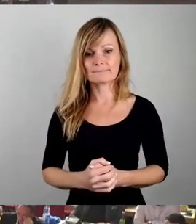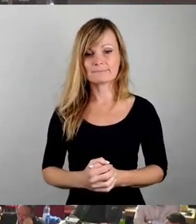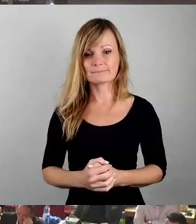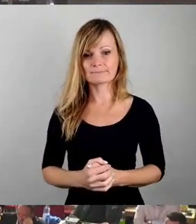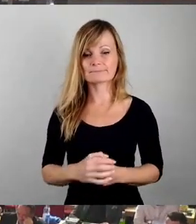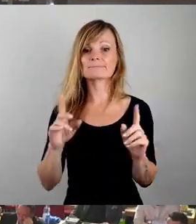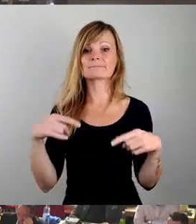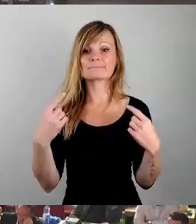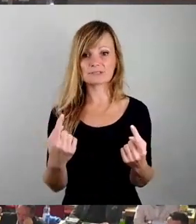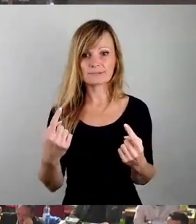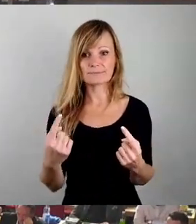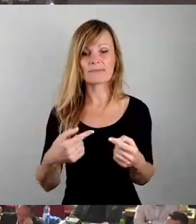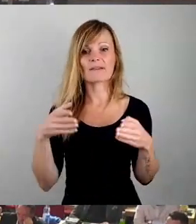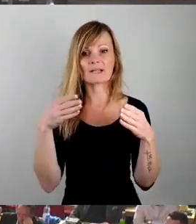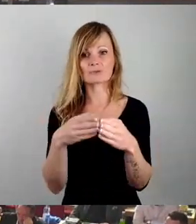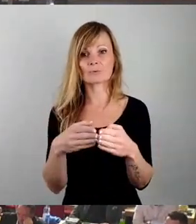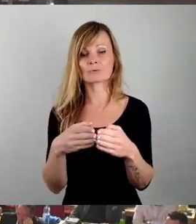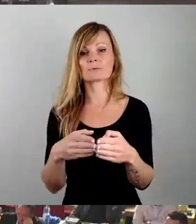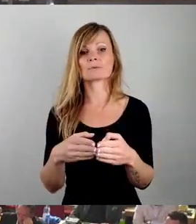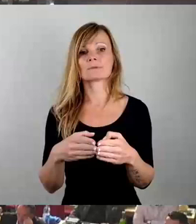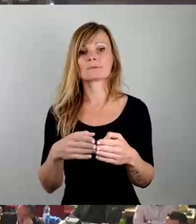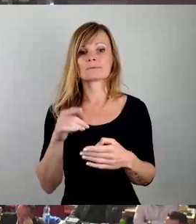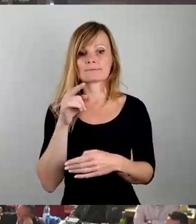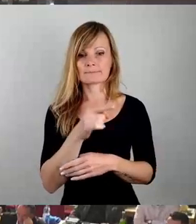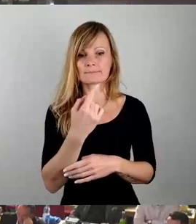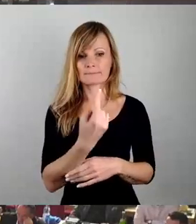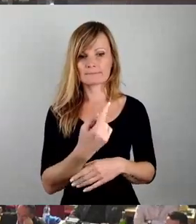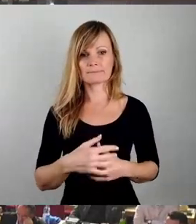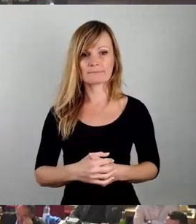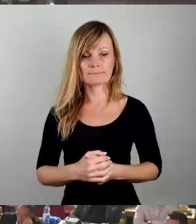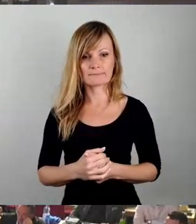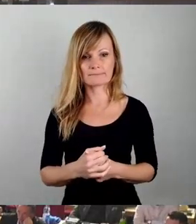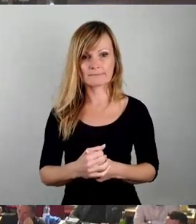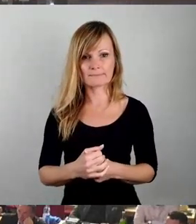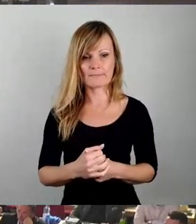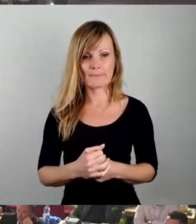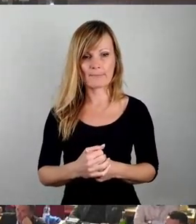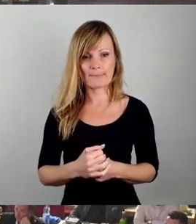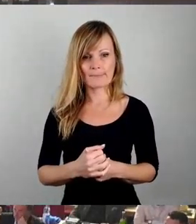Als nächstes, Fraktion Dissidenten, Herr Dr. Schulte-Wissermann. Nee, Herr Lichty. Na dann, Herr Lichty.